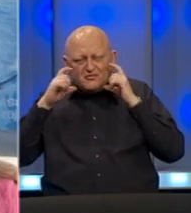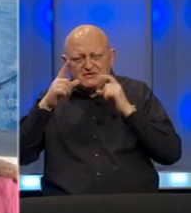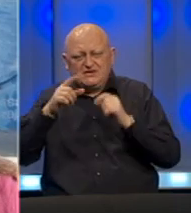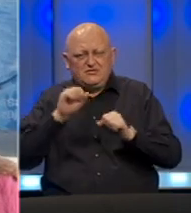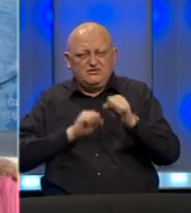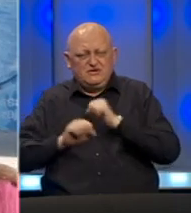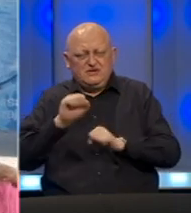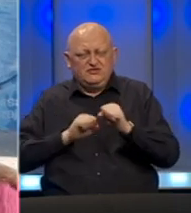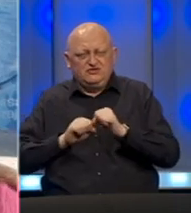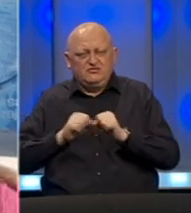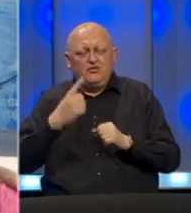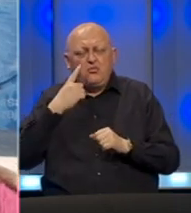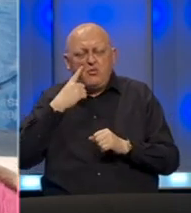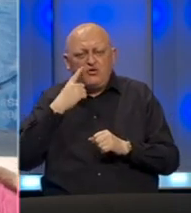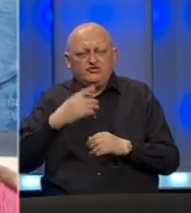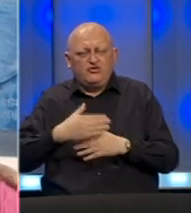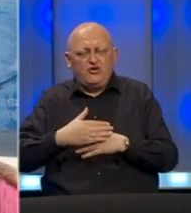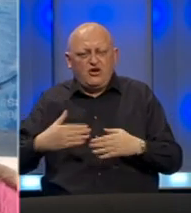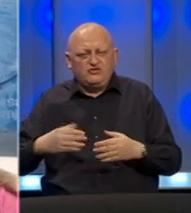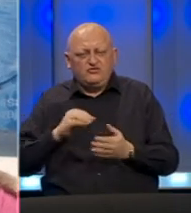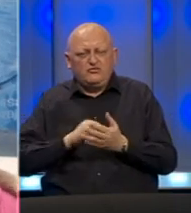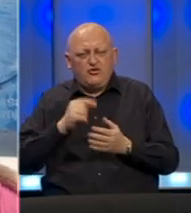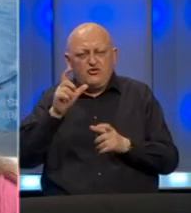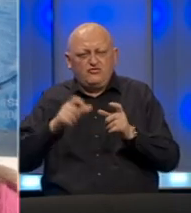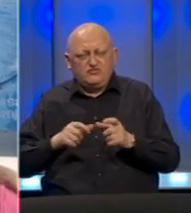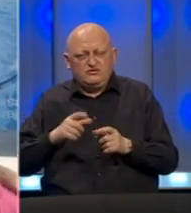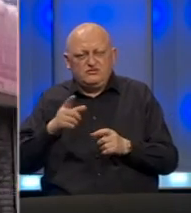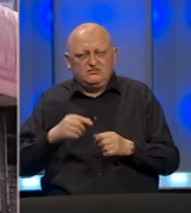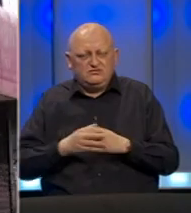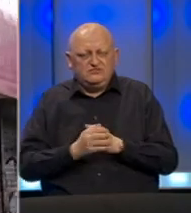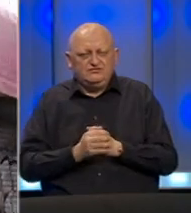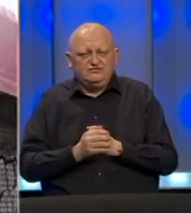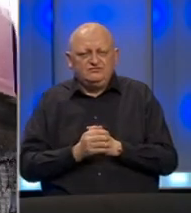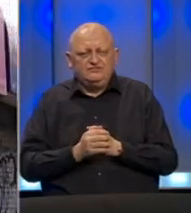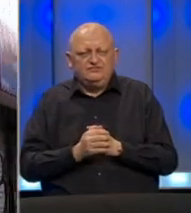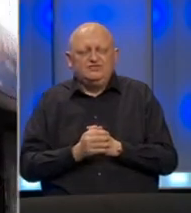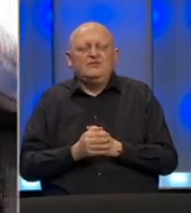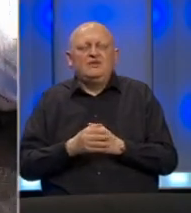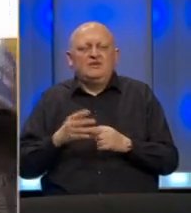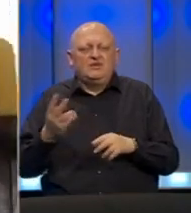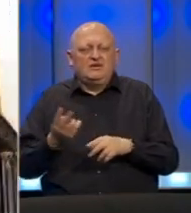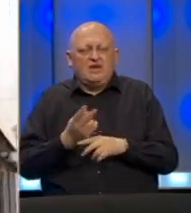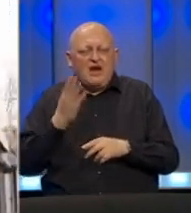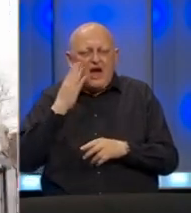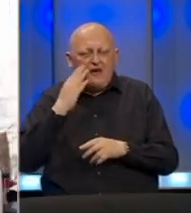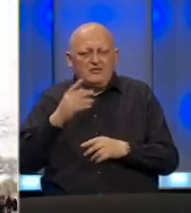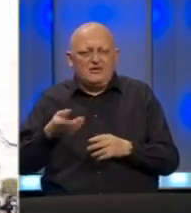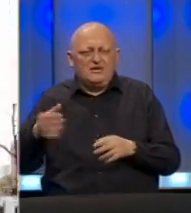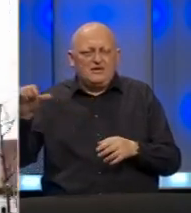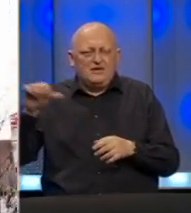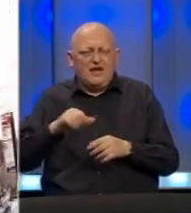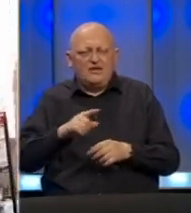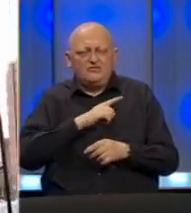ljudi zaštitili. Pokušavamo ograničiti i broj ljudi u vrijeme obruka. Sjedinjene države su zemlja koja je najgore